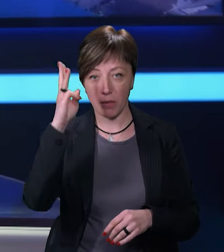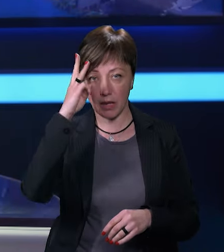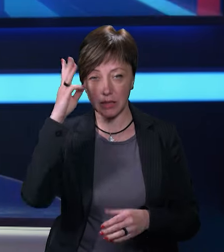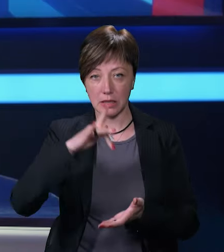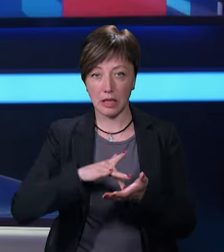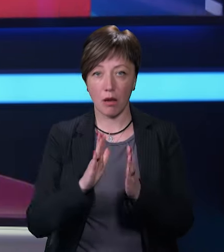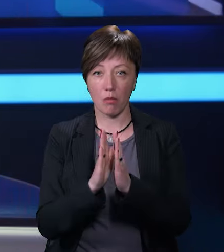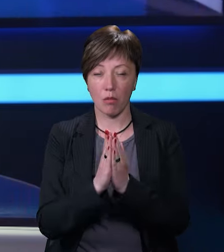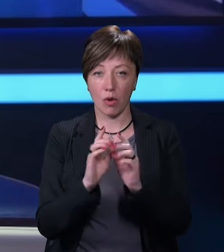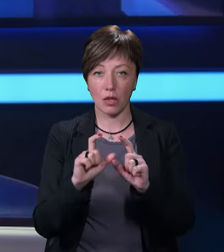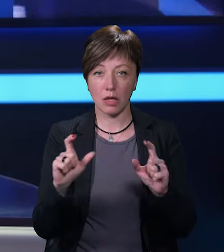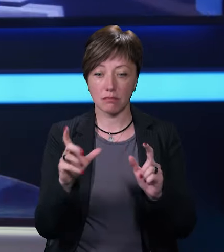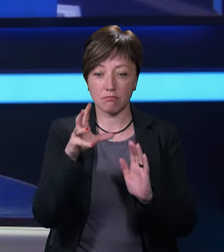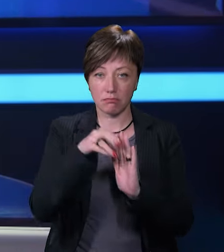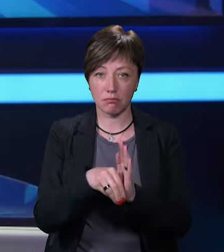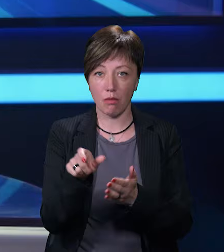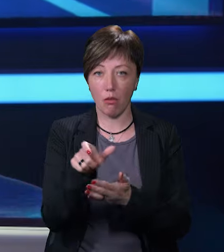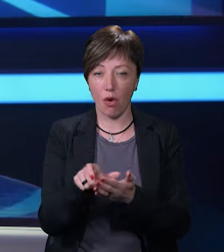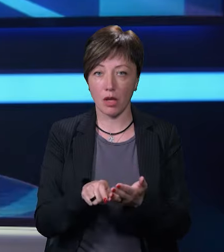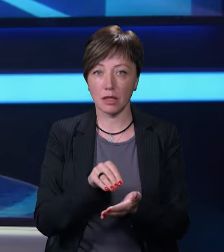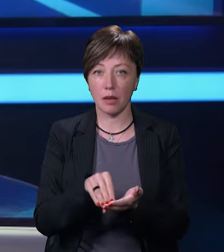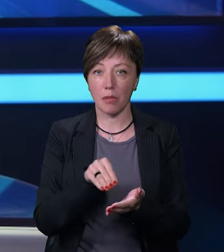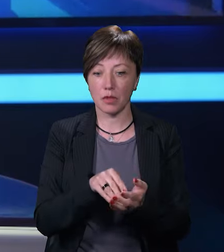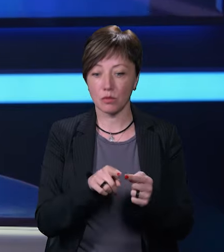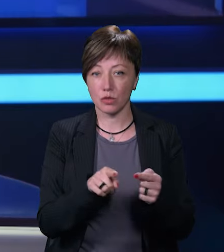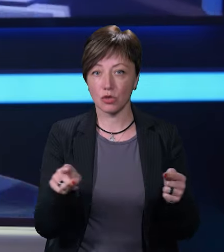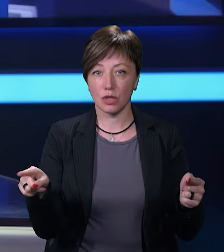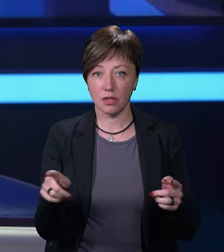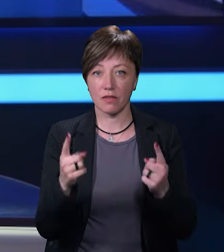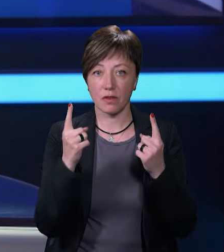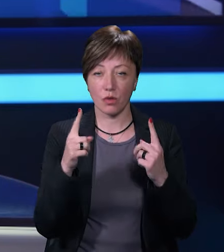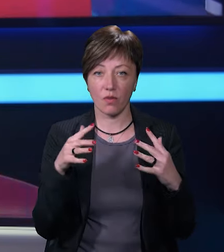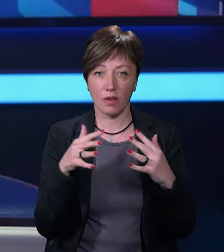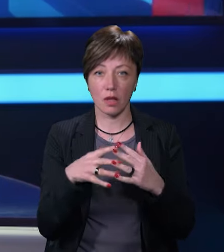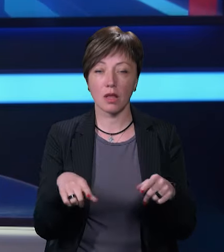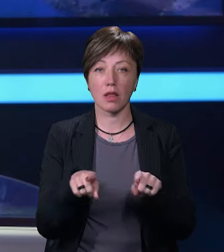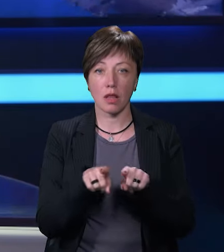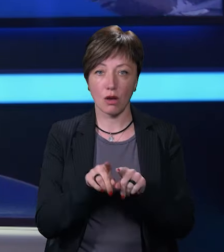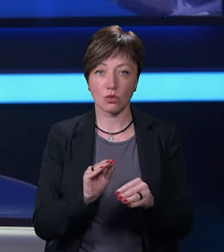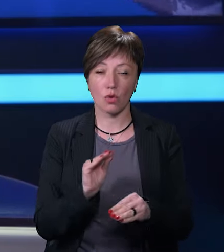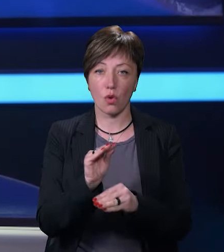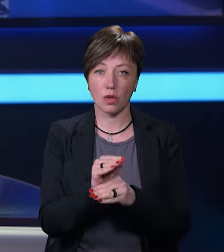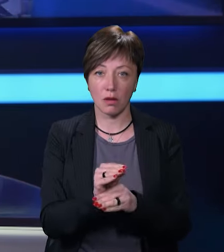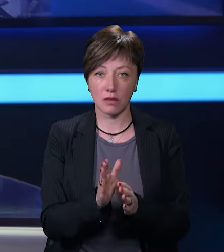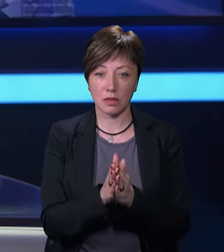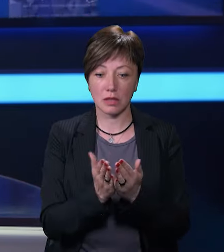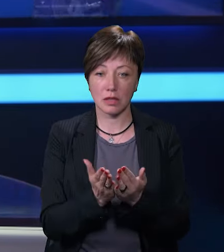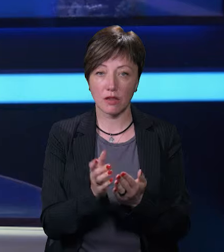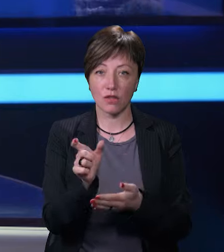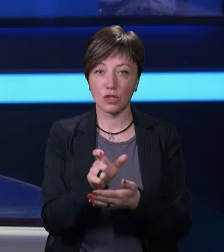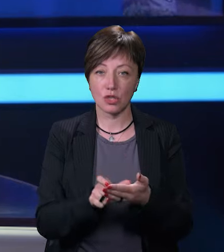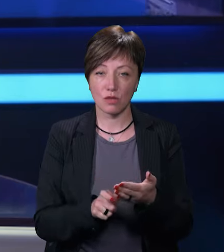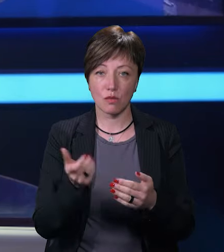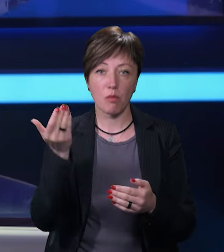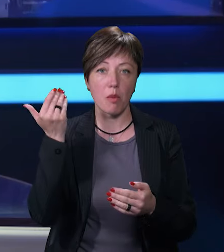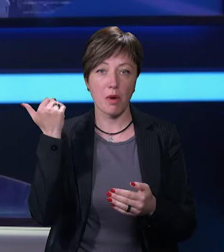бібліотеці. Книга містить поезію, написану під час повномасштабної війни. Також письменник додав до збірки кілька віршів